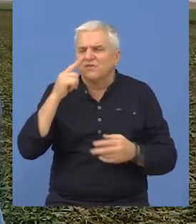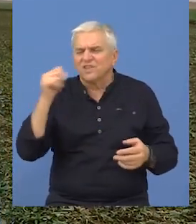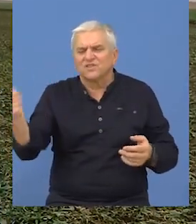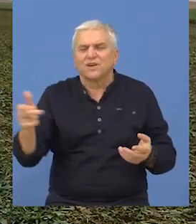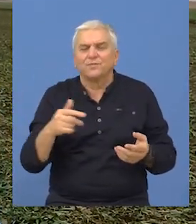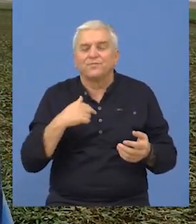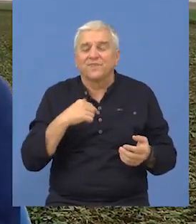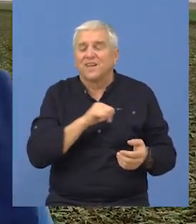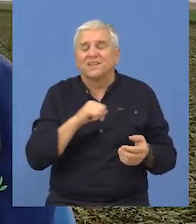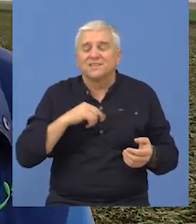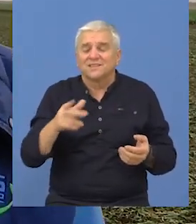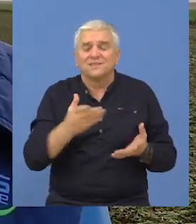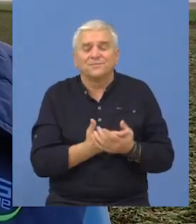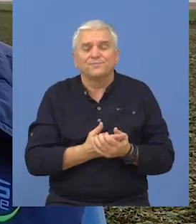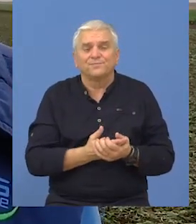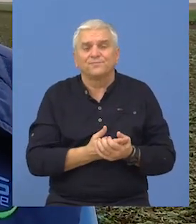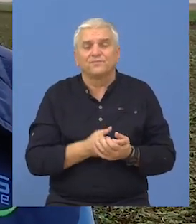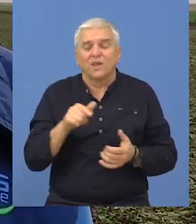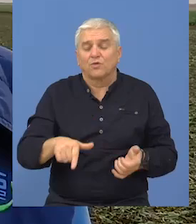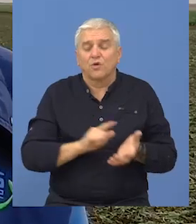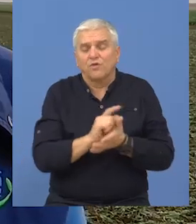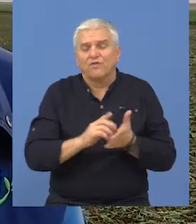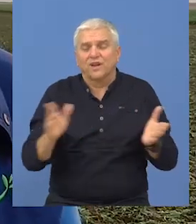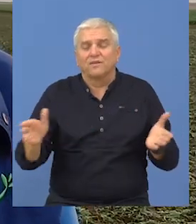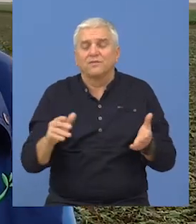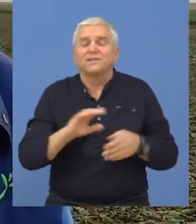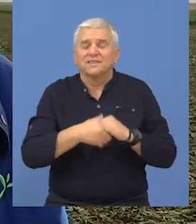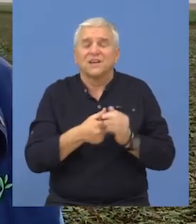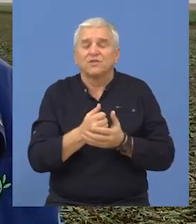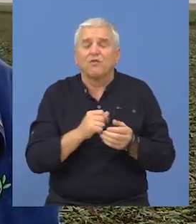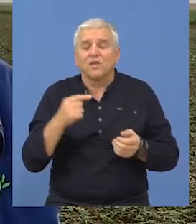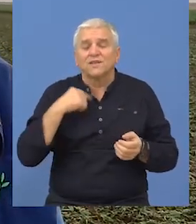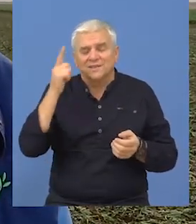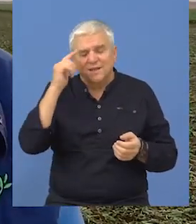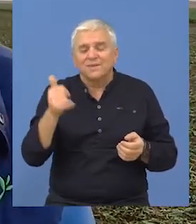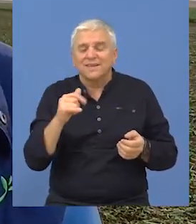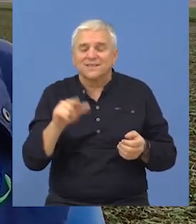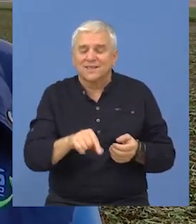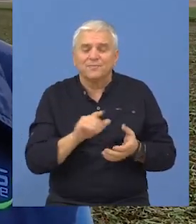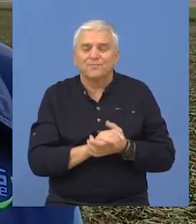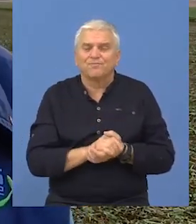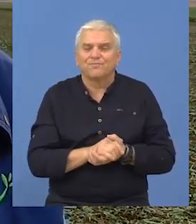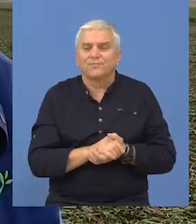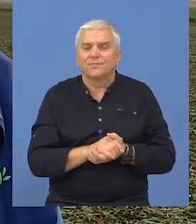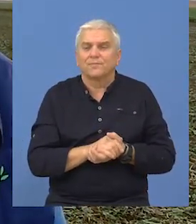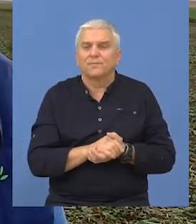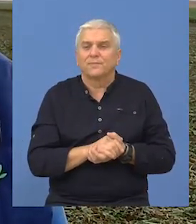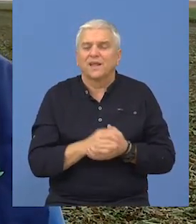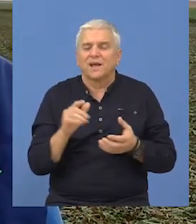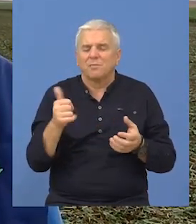još više, ja sam još za ovo vrijeme zadovoljan. Jes malo, malo je